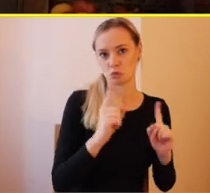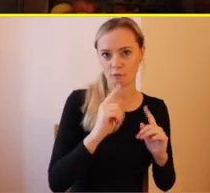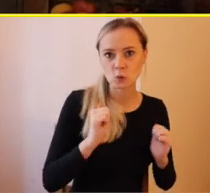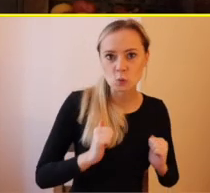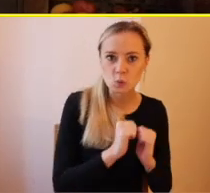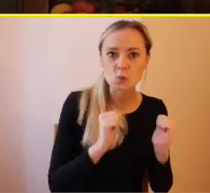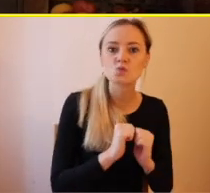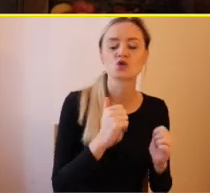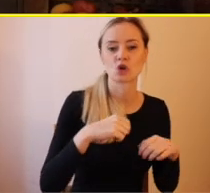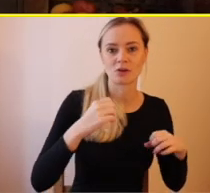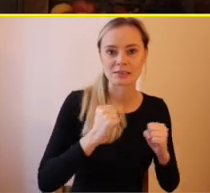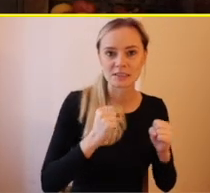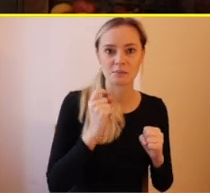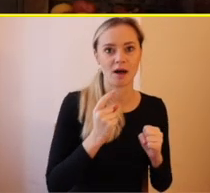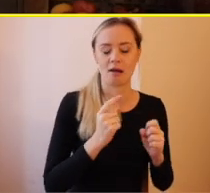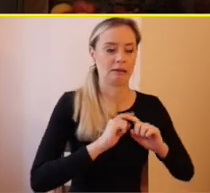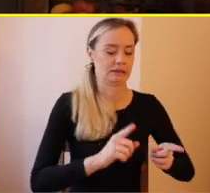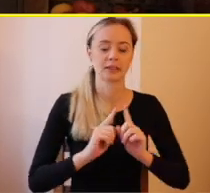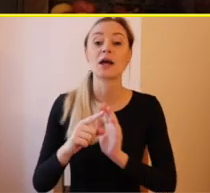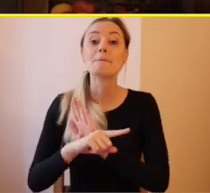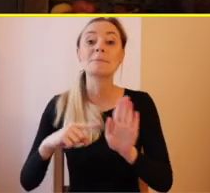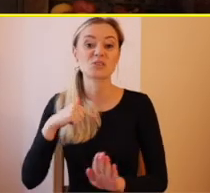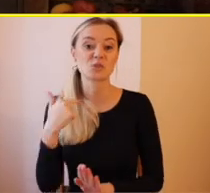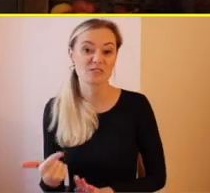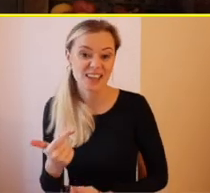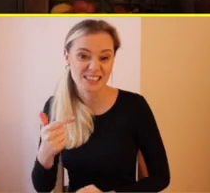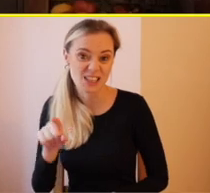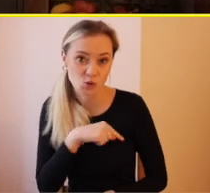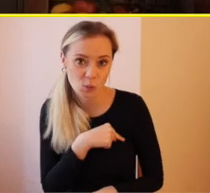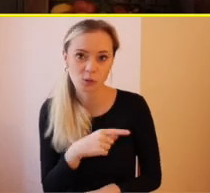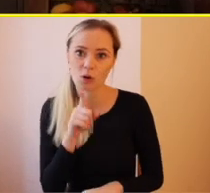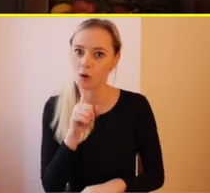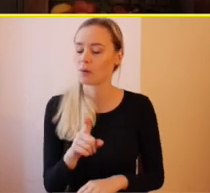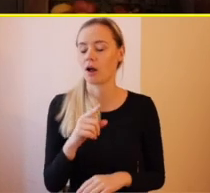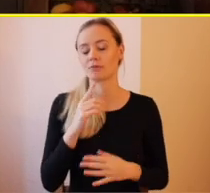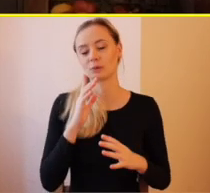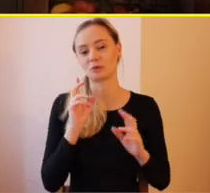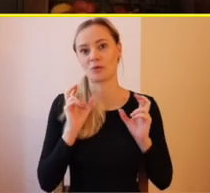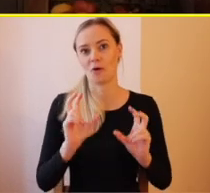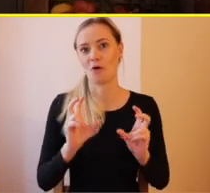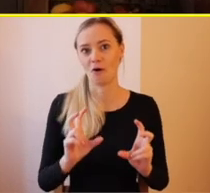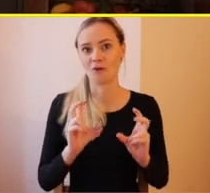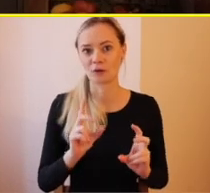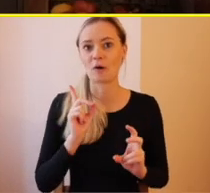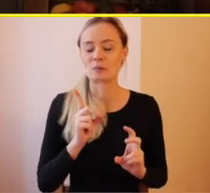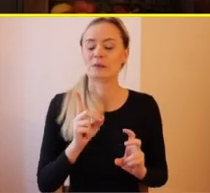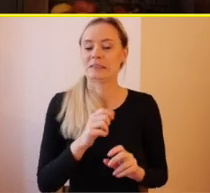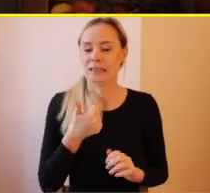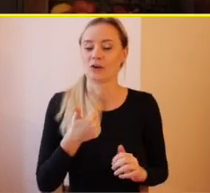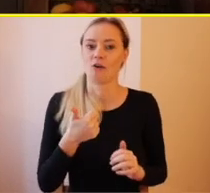máme riadnu zimu, ale nie takú. Tých minus 20 pre mňa bolo neskuto, noc mi lepilo, oči mi slzeli.